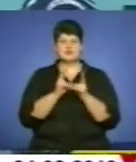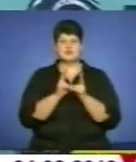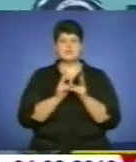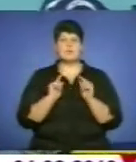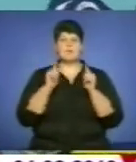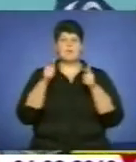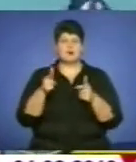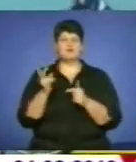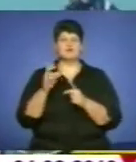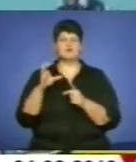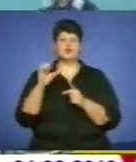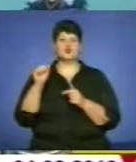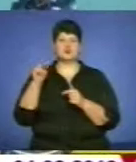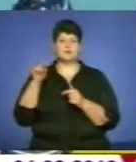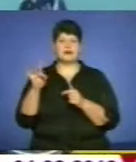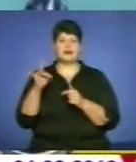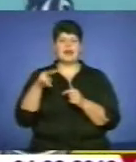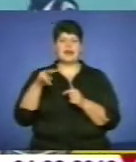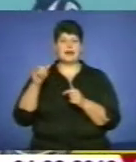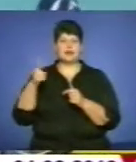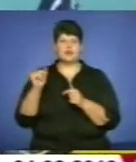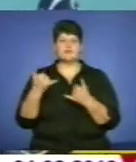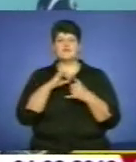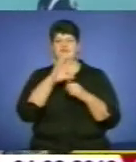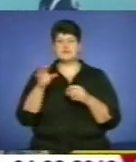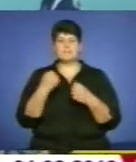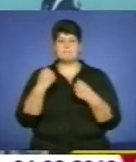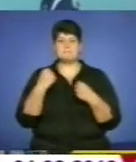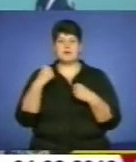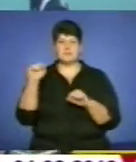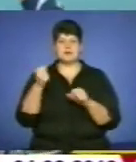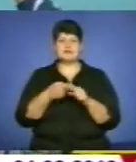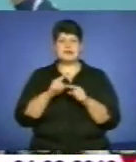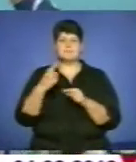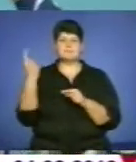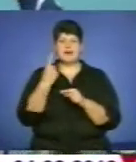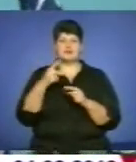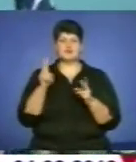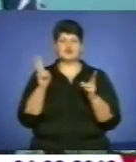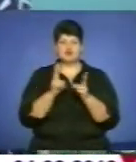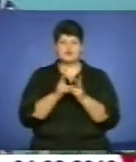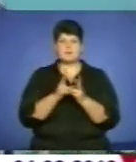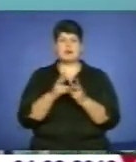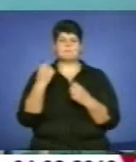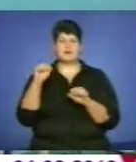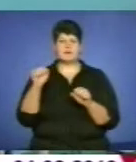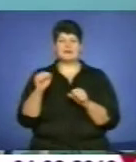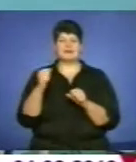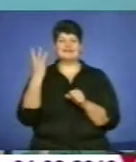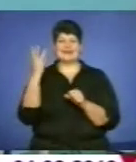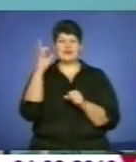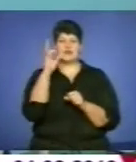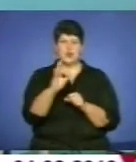минулого року, і цього року ми всі перемогли, але це перші зустрічі, де ми нарешті перемогли, переконливо, 3-0-0-0.